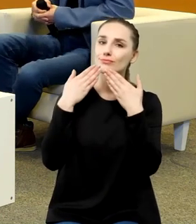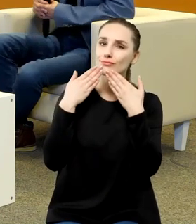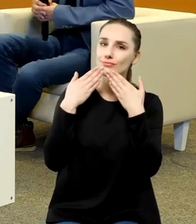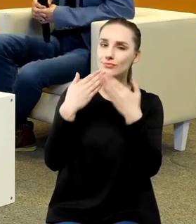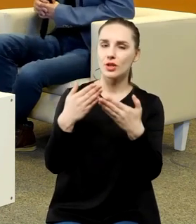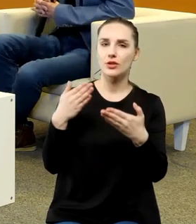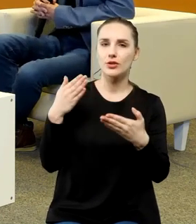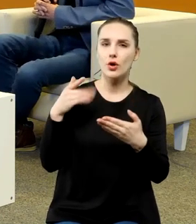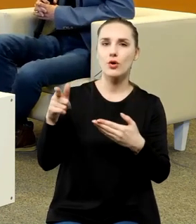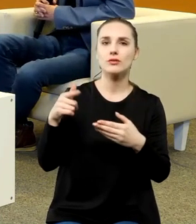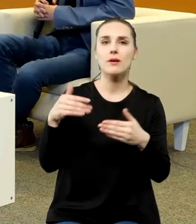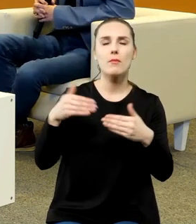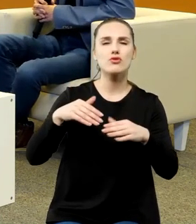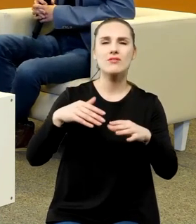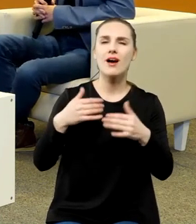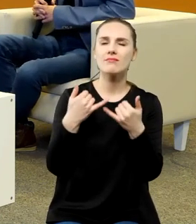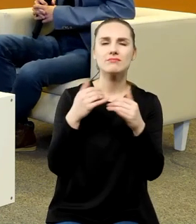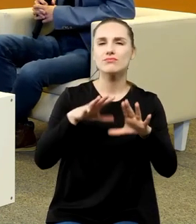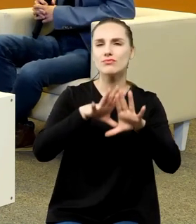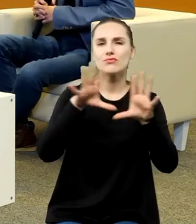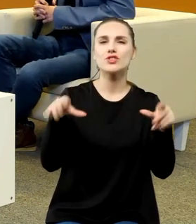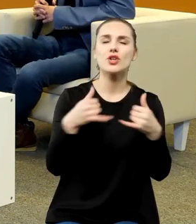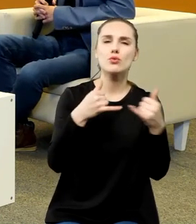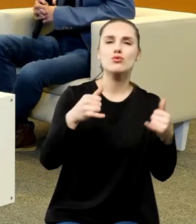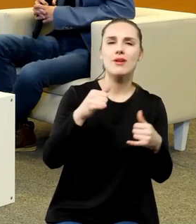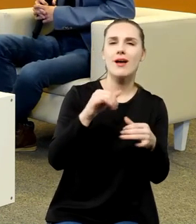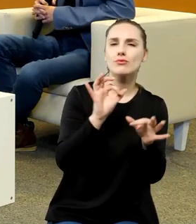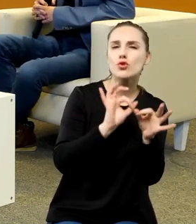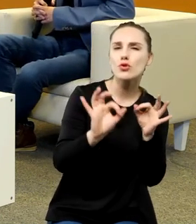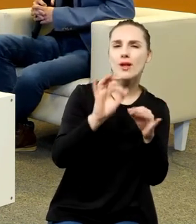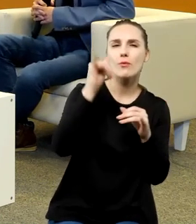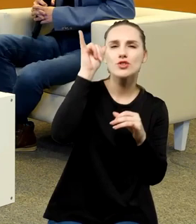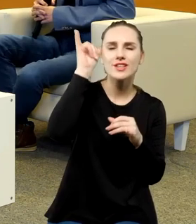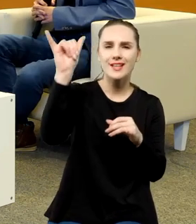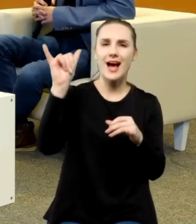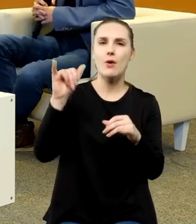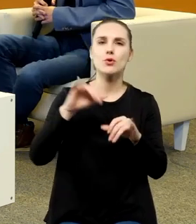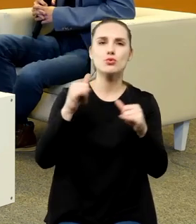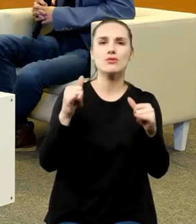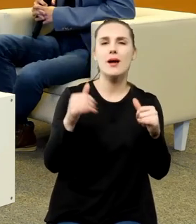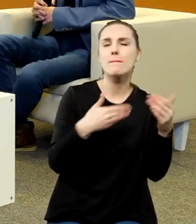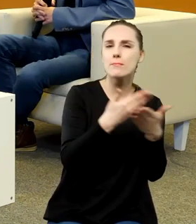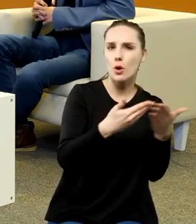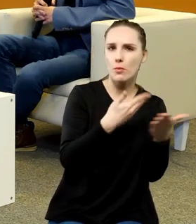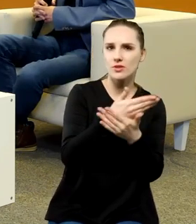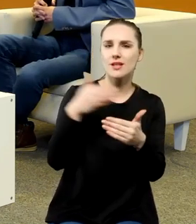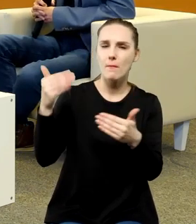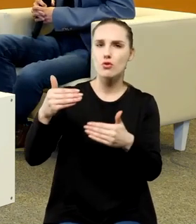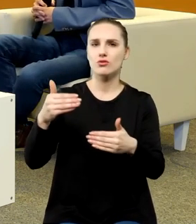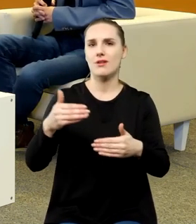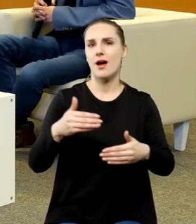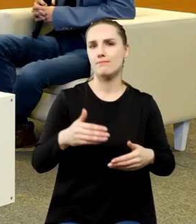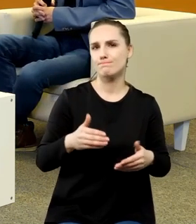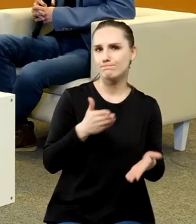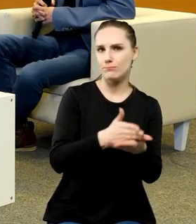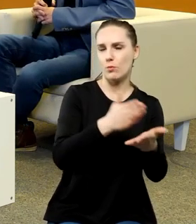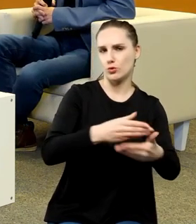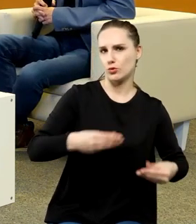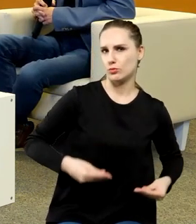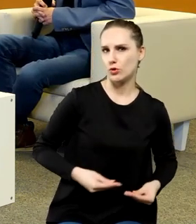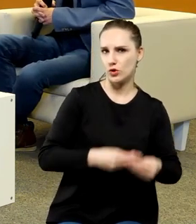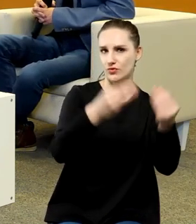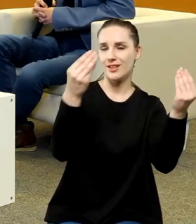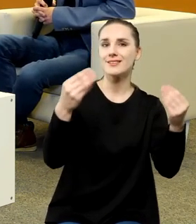wszystkie te ideały i pewne postulaty, które stawiało sobie na początku istnienia właśnie